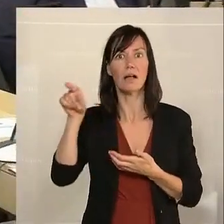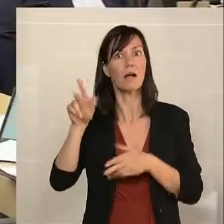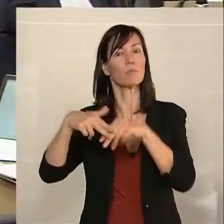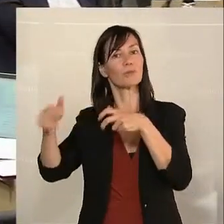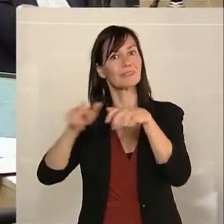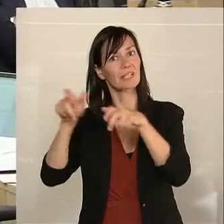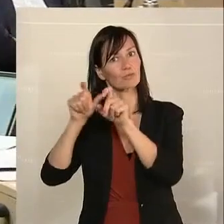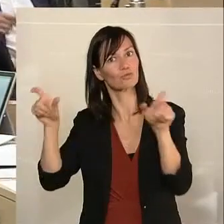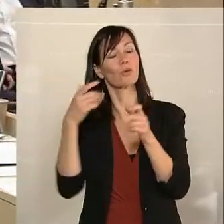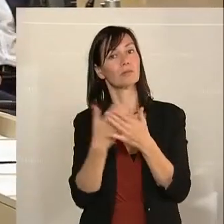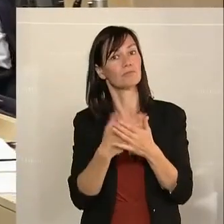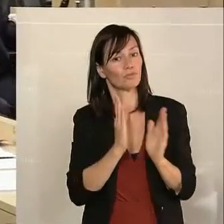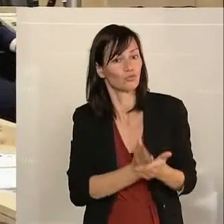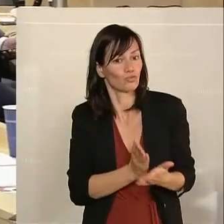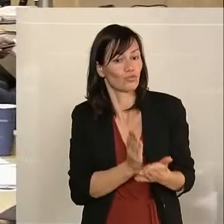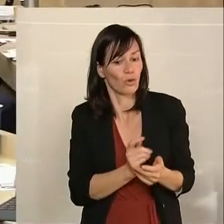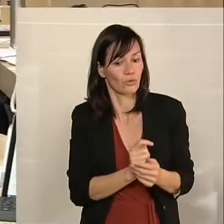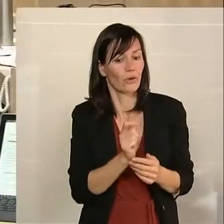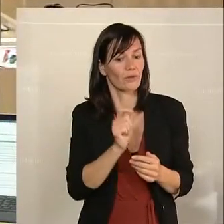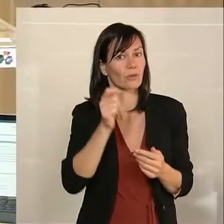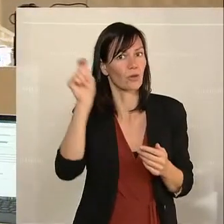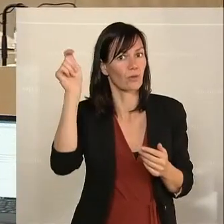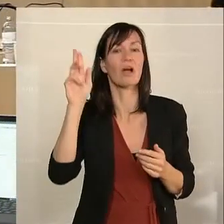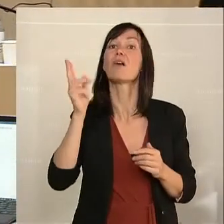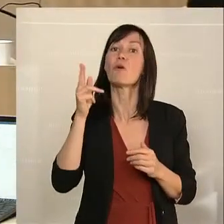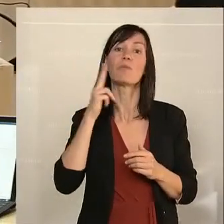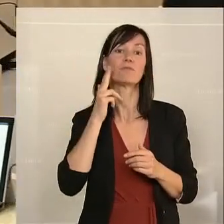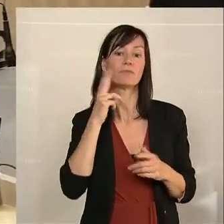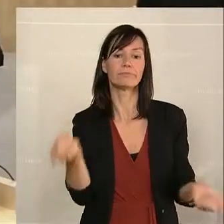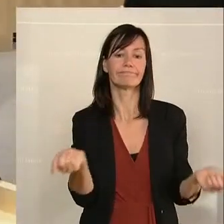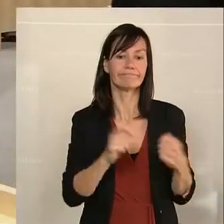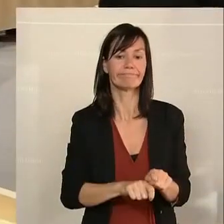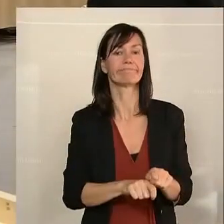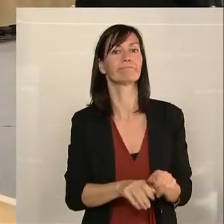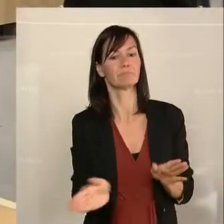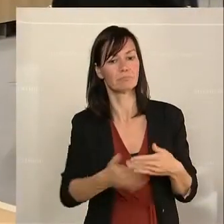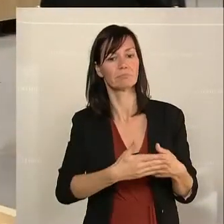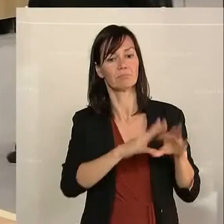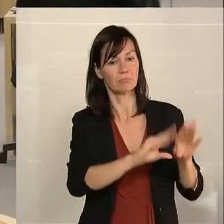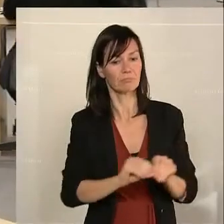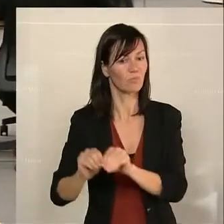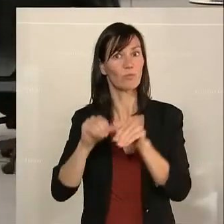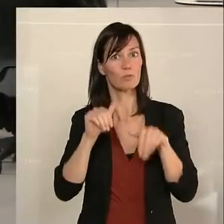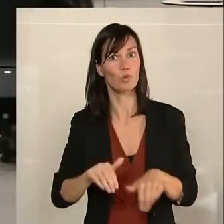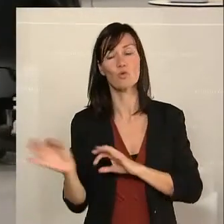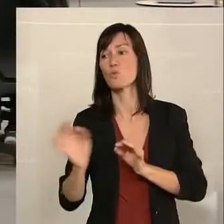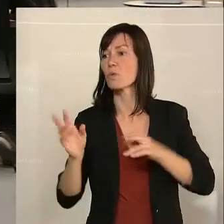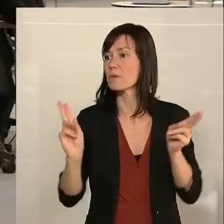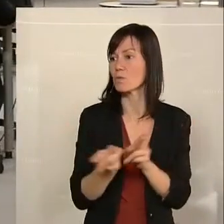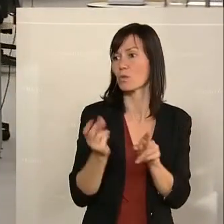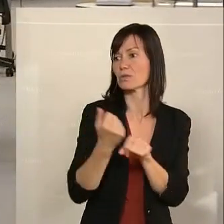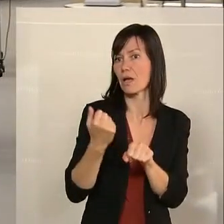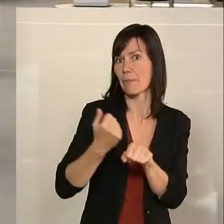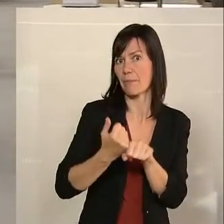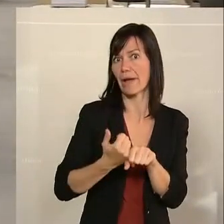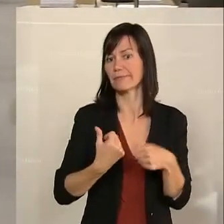Einfach dadurch, dass man Betriebe mutwillig geschlossen hat, dass man Betriebe mutwillig in die Kurzarbeit gezwungen hat. Und